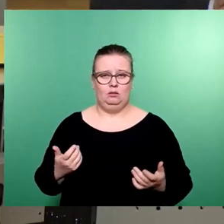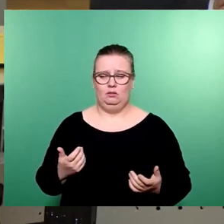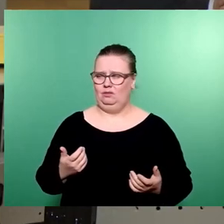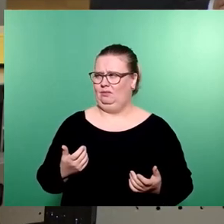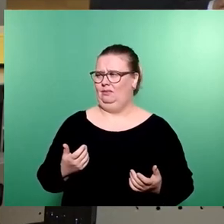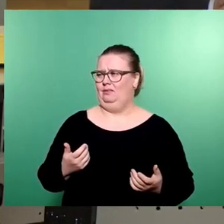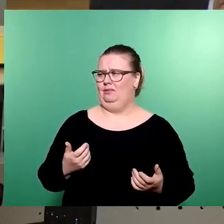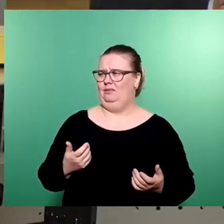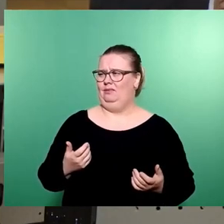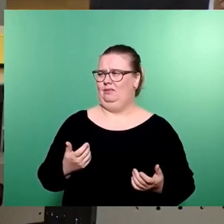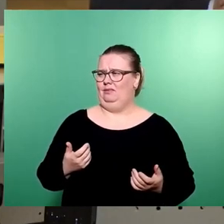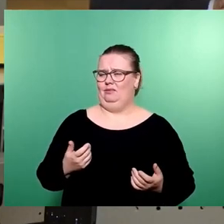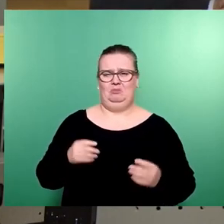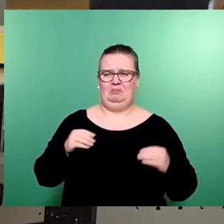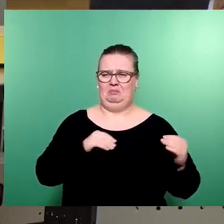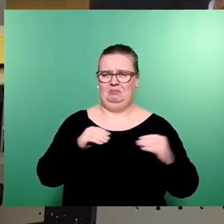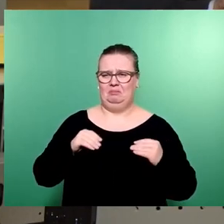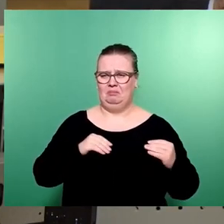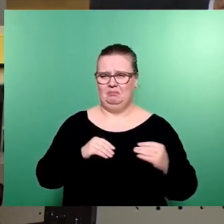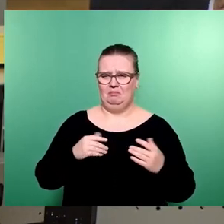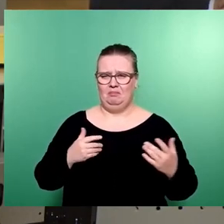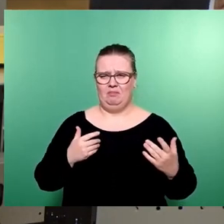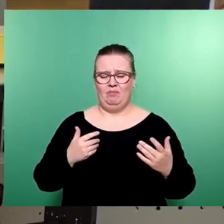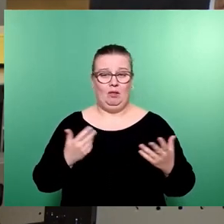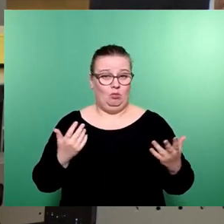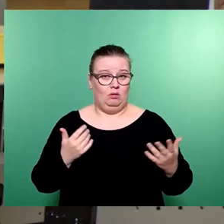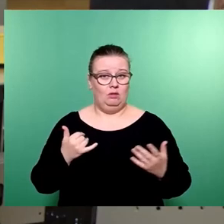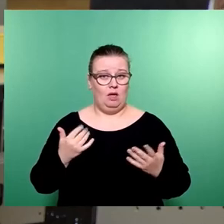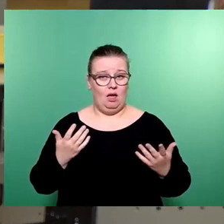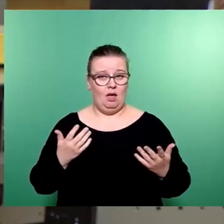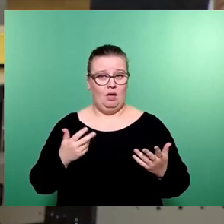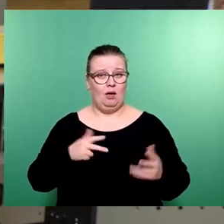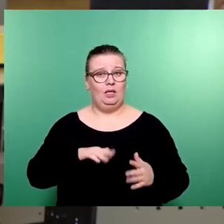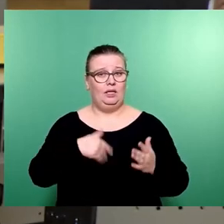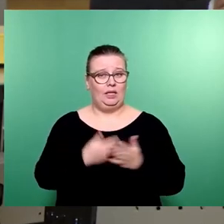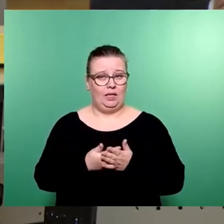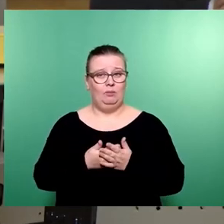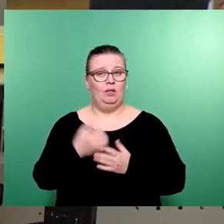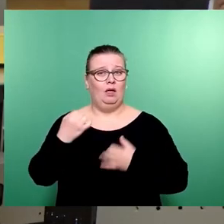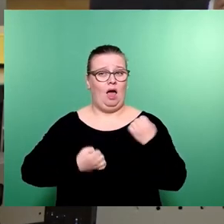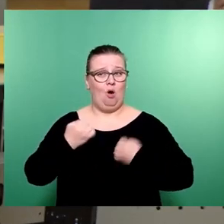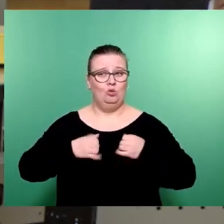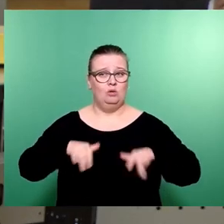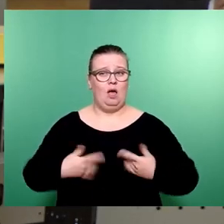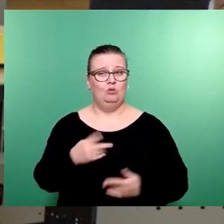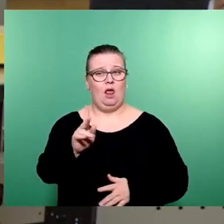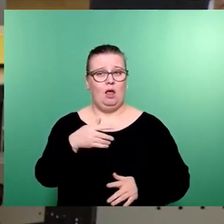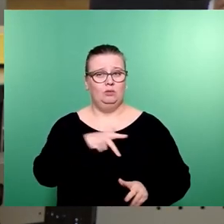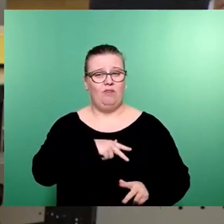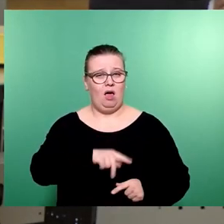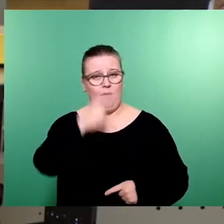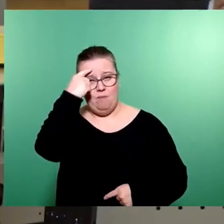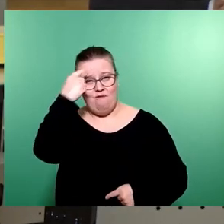Ja, ja, Herr Wirtz, es gibt diese Autos und Sie lassen sie bewusst